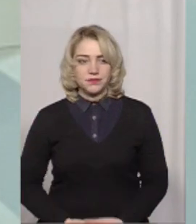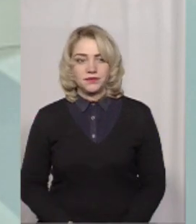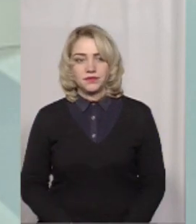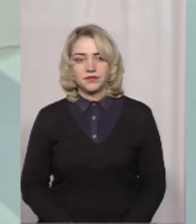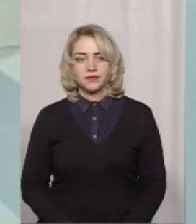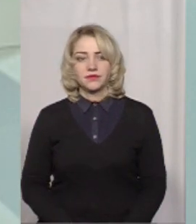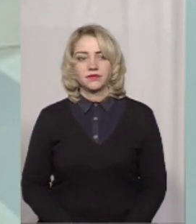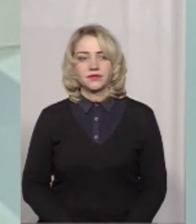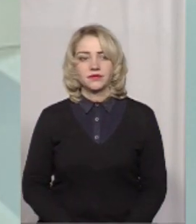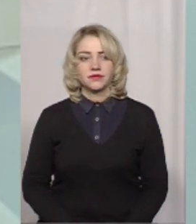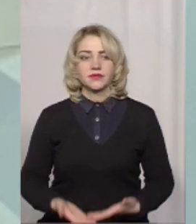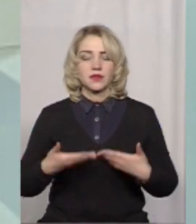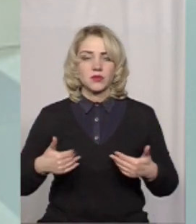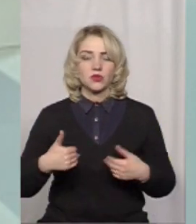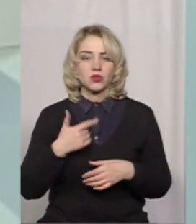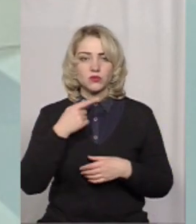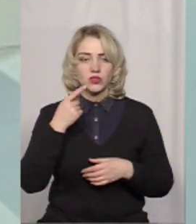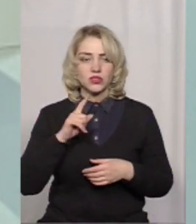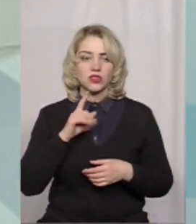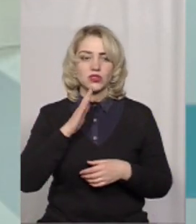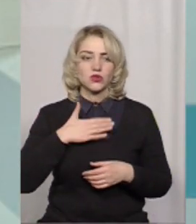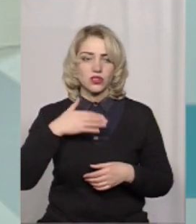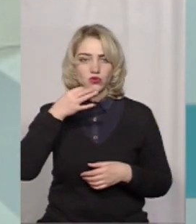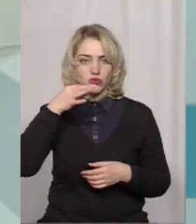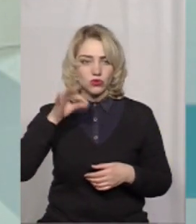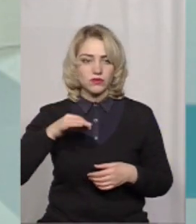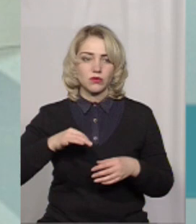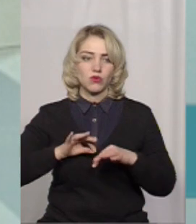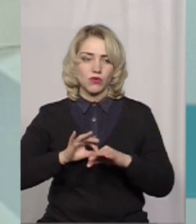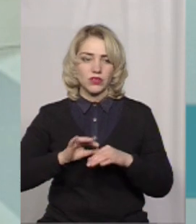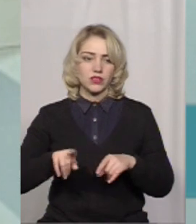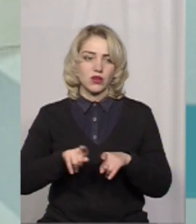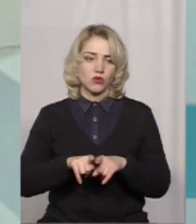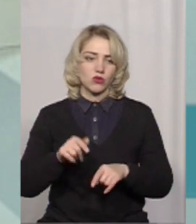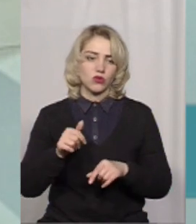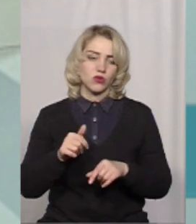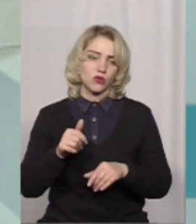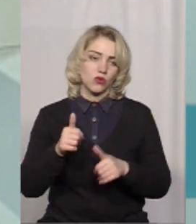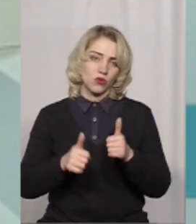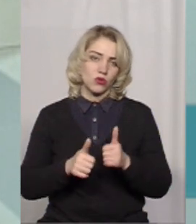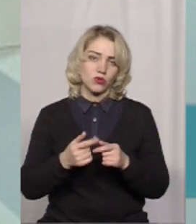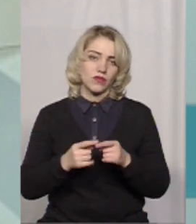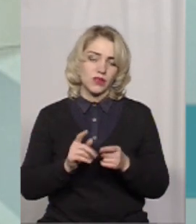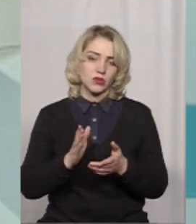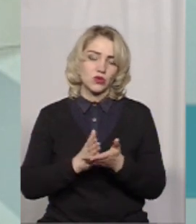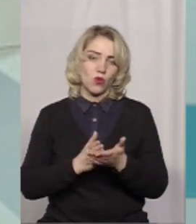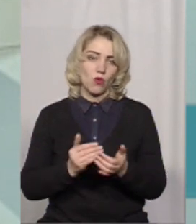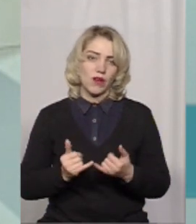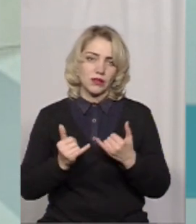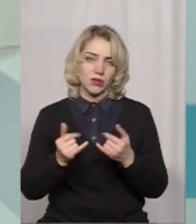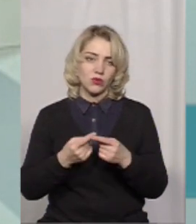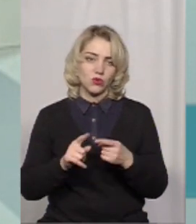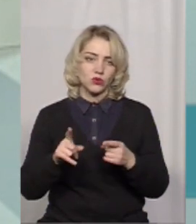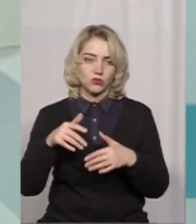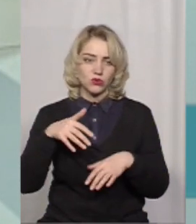Ми хочемо сказати, що наш досвід в проведенні такого конкурсу, він слугуватиме для того, щоб